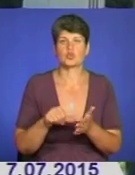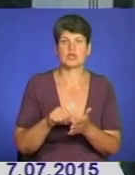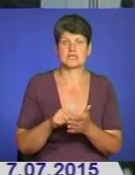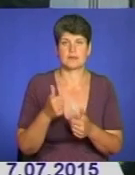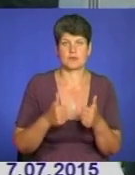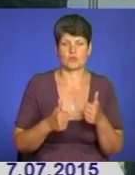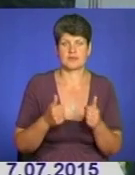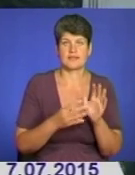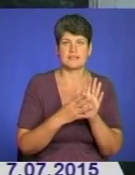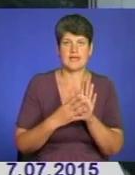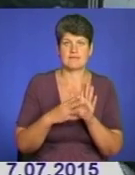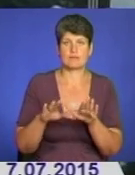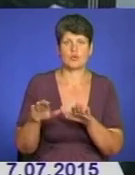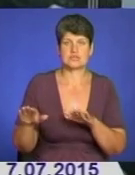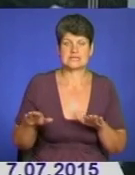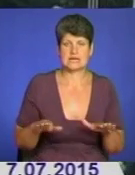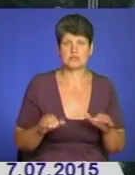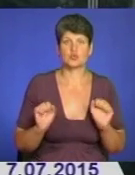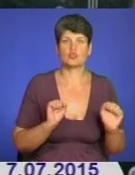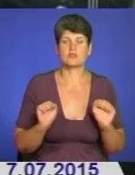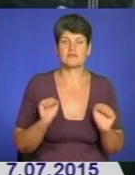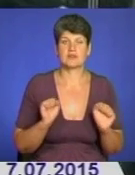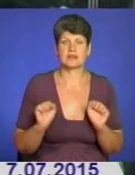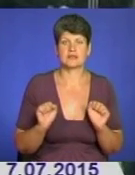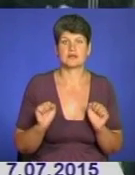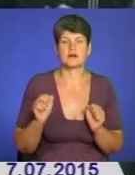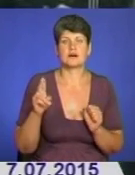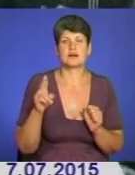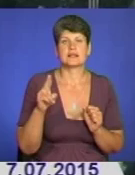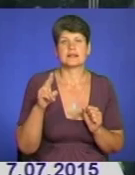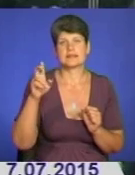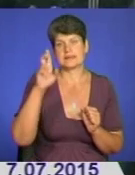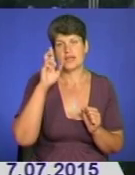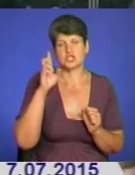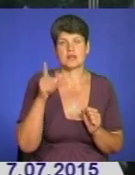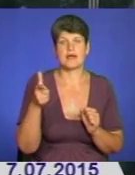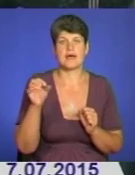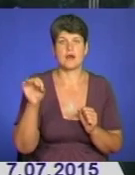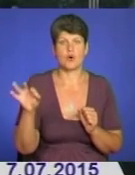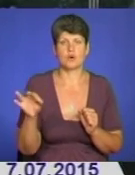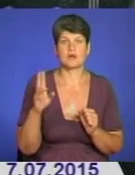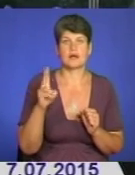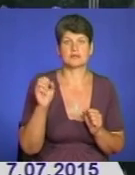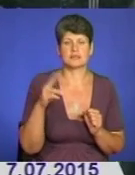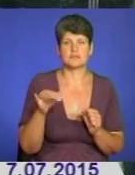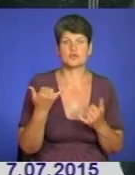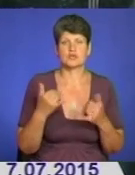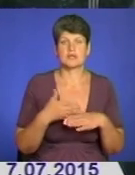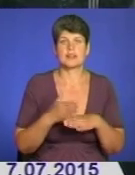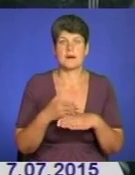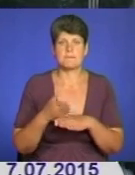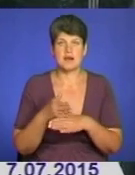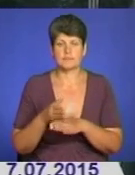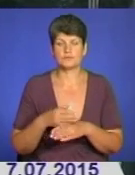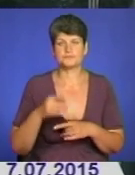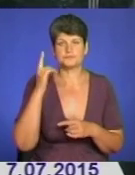конкурсу, 9 посад з управління Держгеокадастрі. Це є свідченням того, що ми сьогодні ламаємо стереотипи, ламаємо підходи.